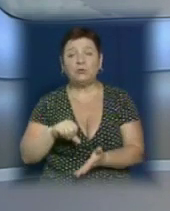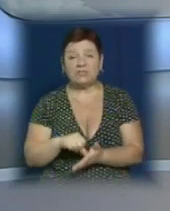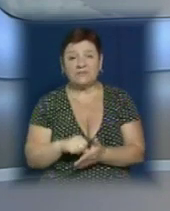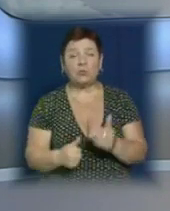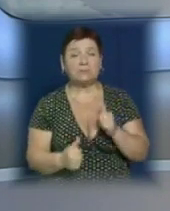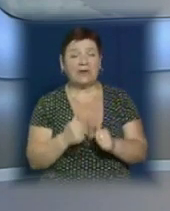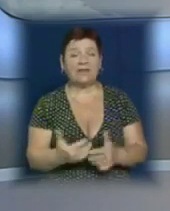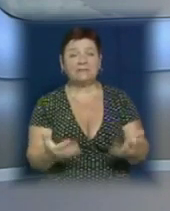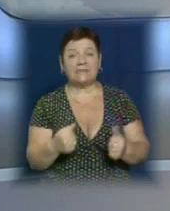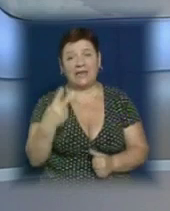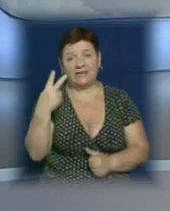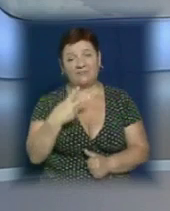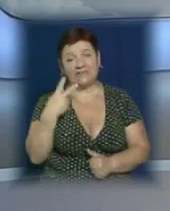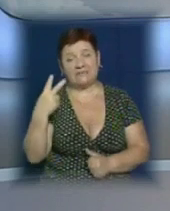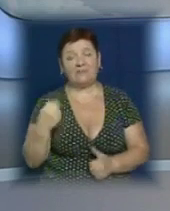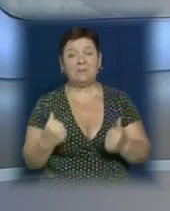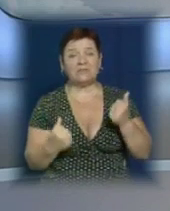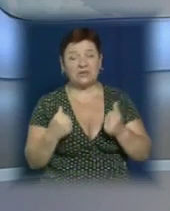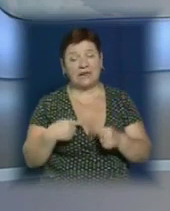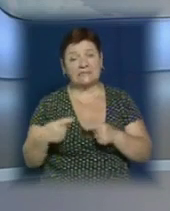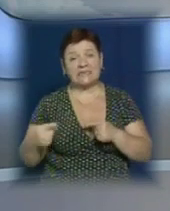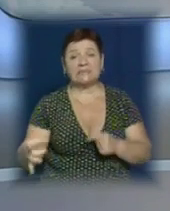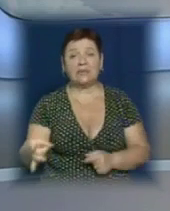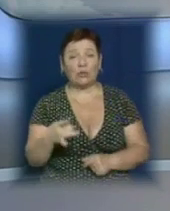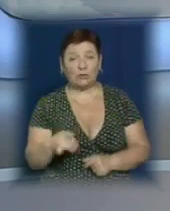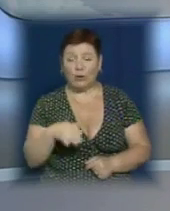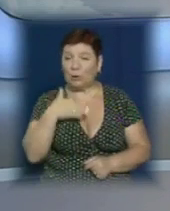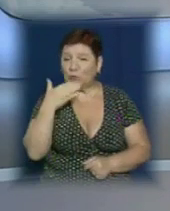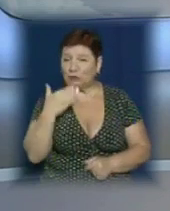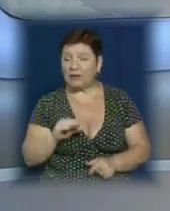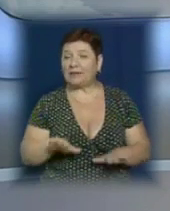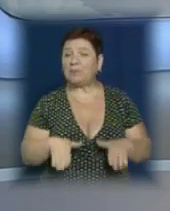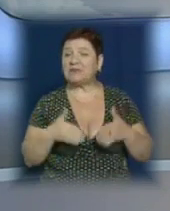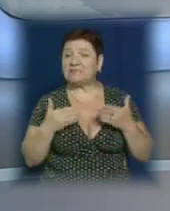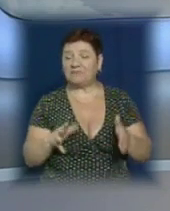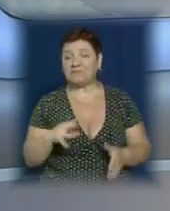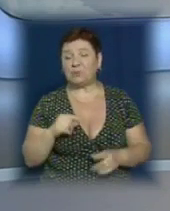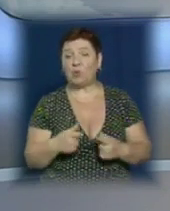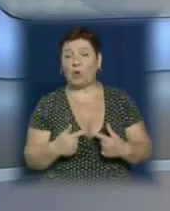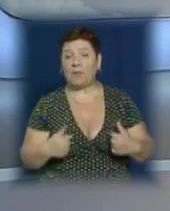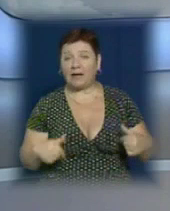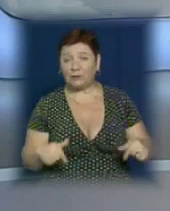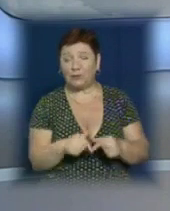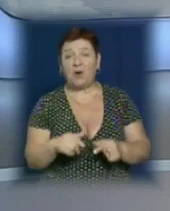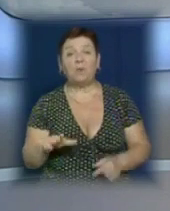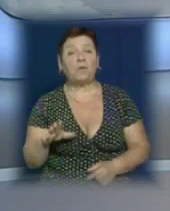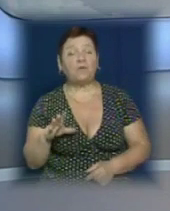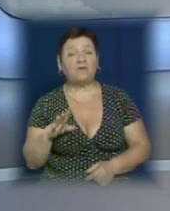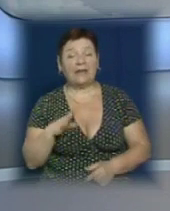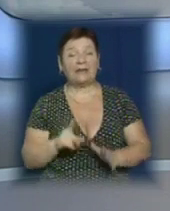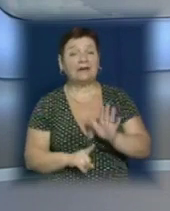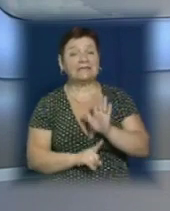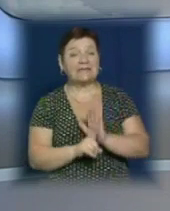змаганнях взяли 22 екіпажі з різних регіонів. Ужгород теж представив свою команду. Наша знімальна група побувала на